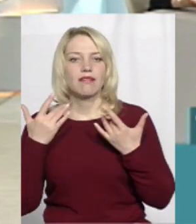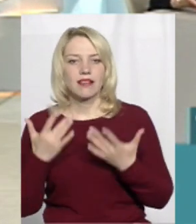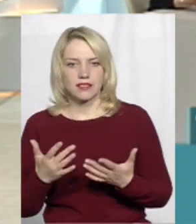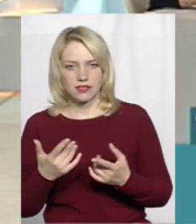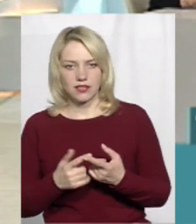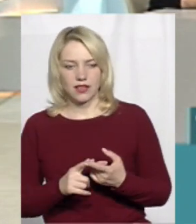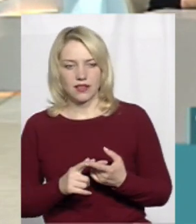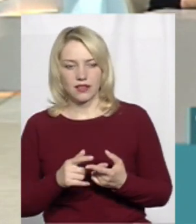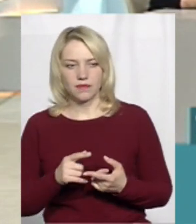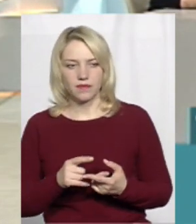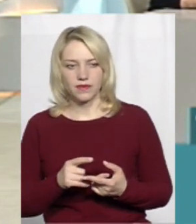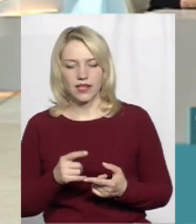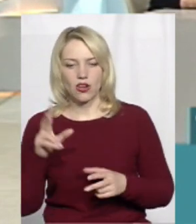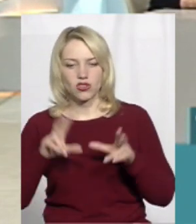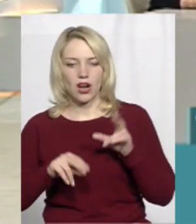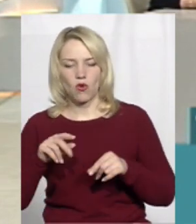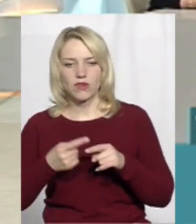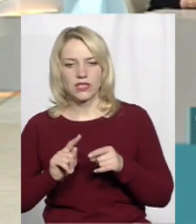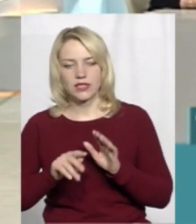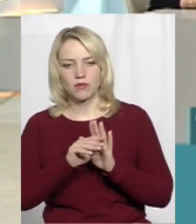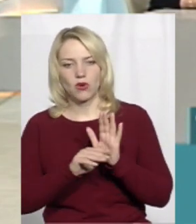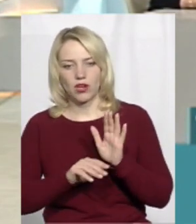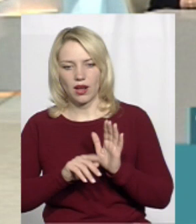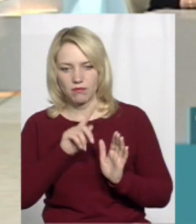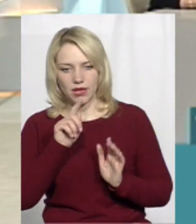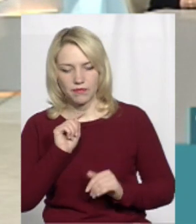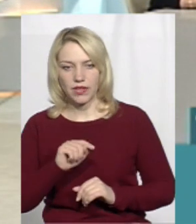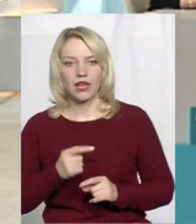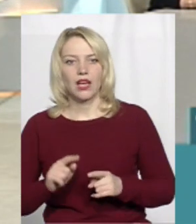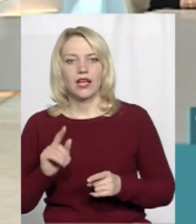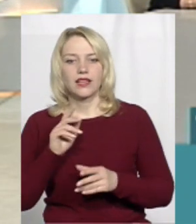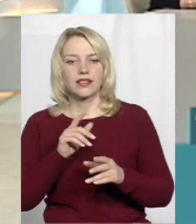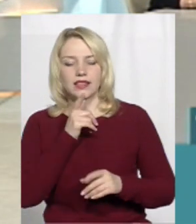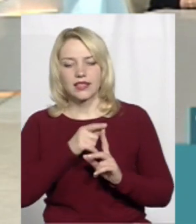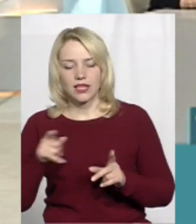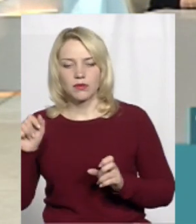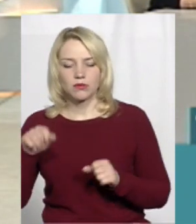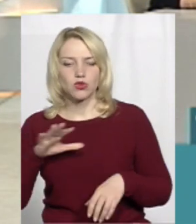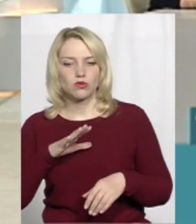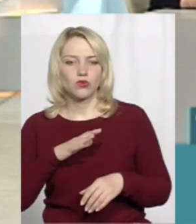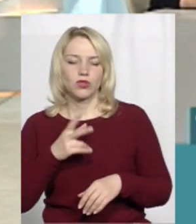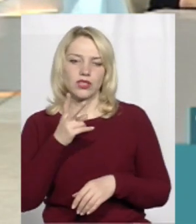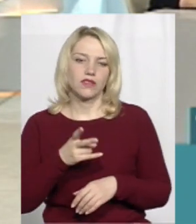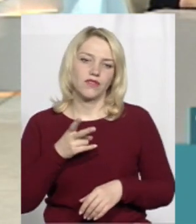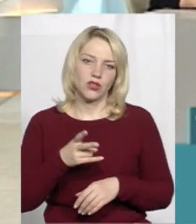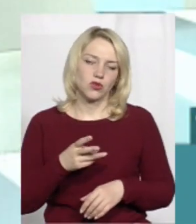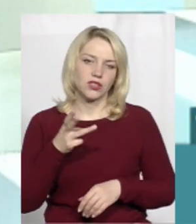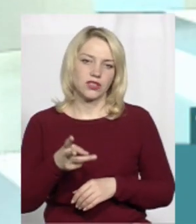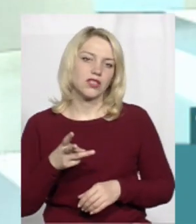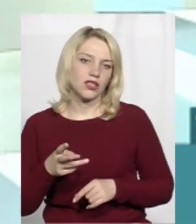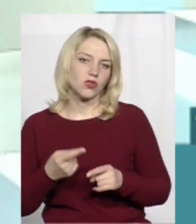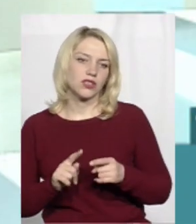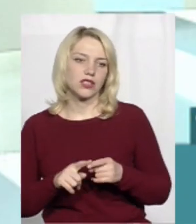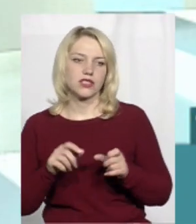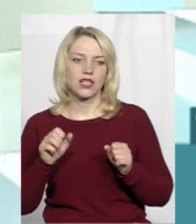Наскільки розраховані програми? Терміни можуть бути різні, можуть бути і до 2-3 годин, про можливості,